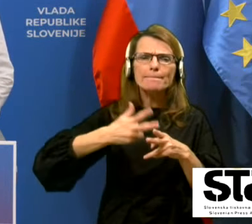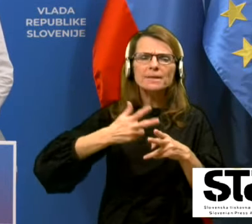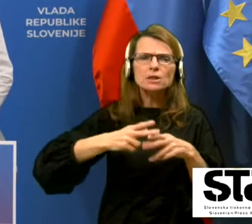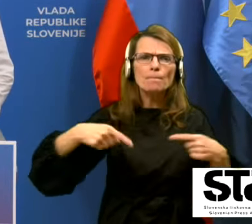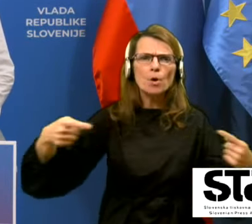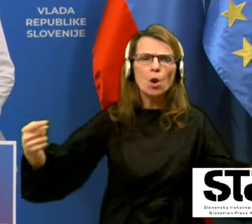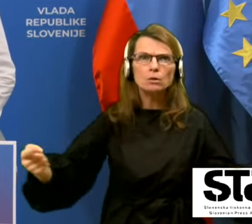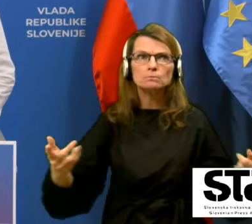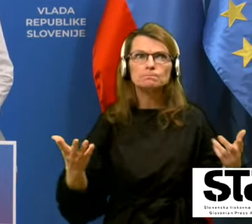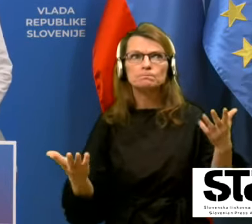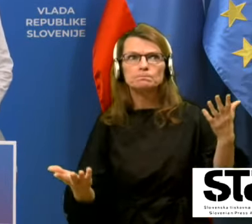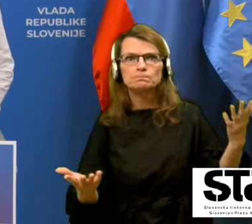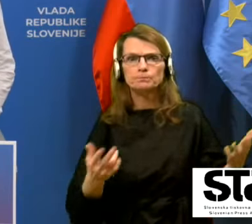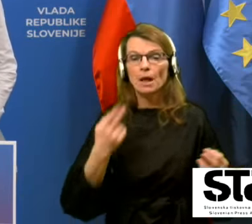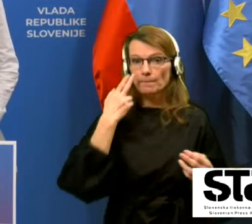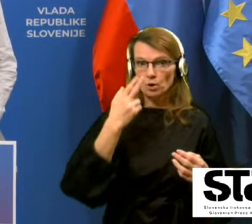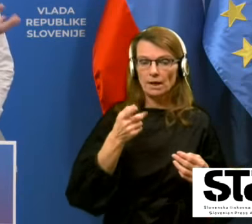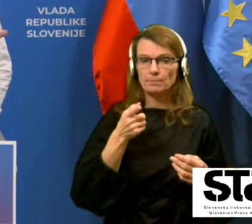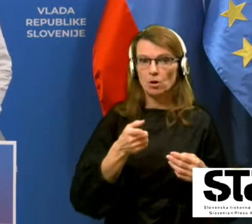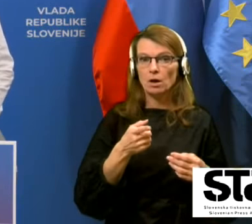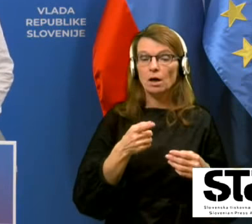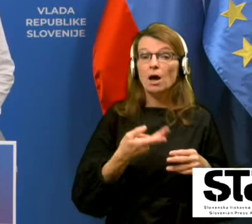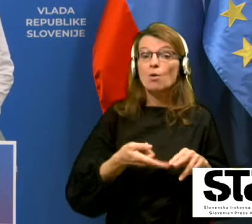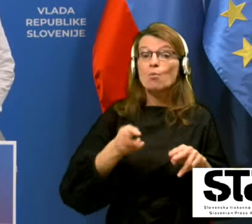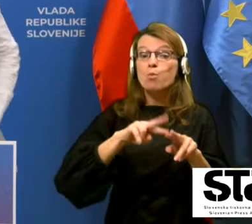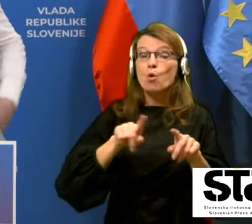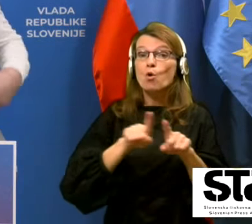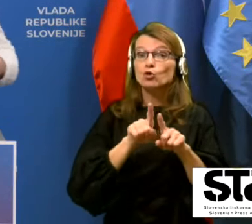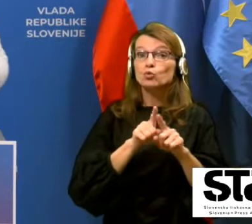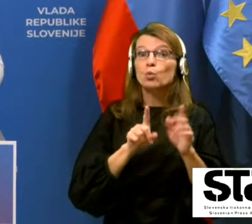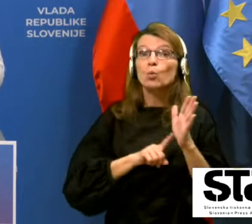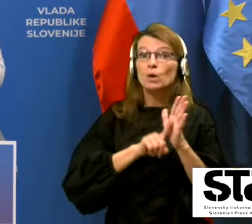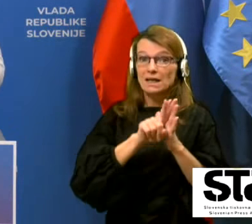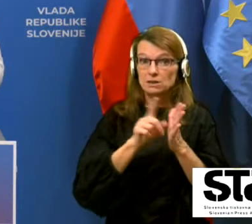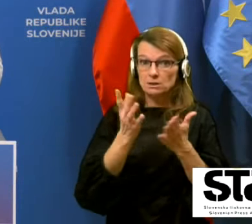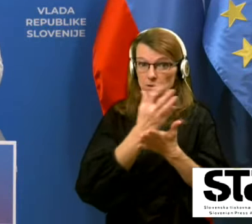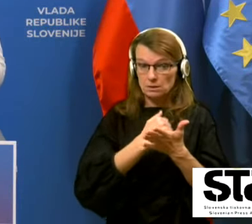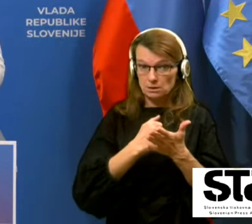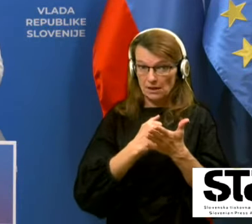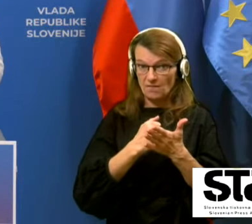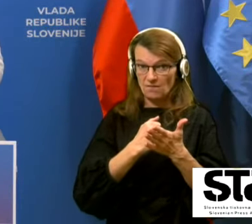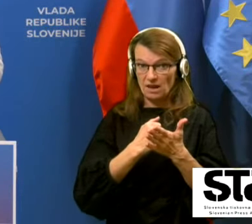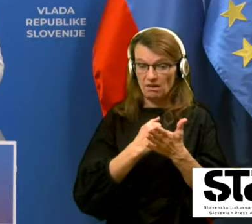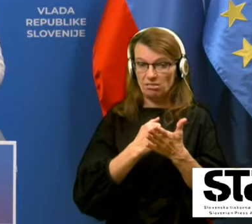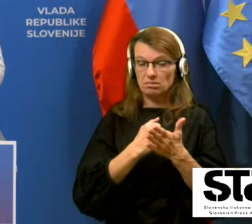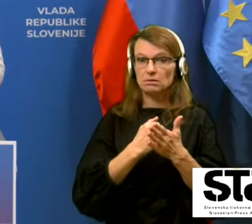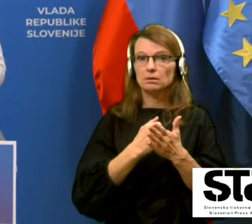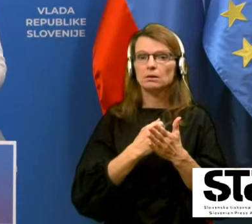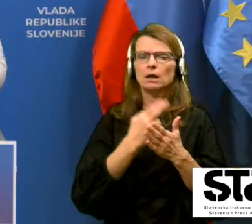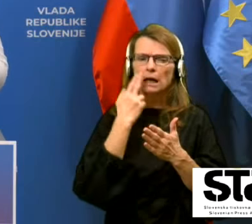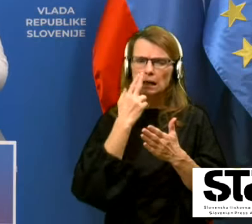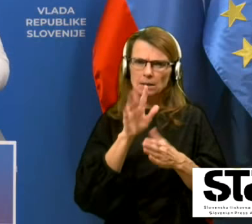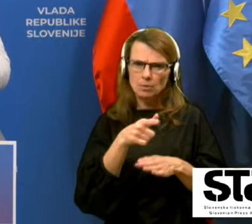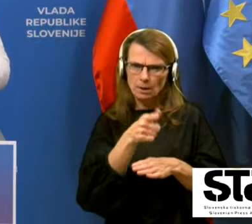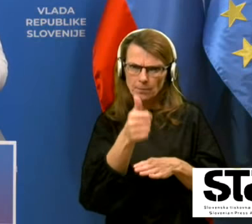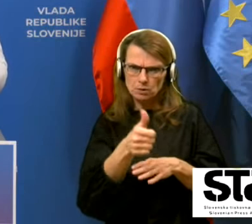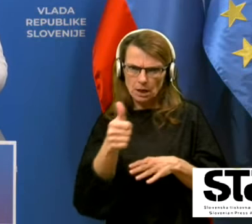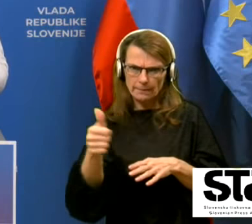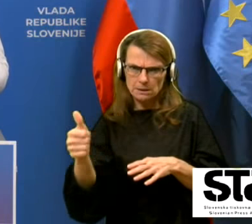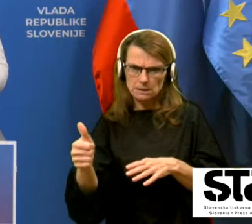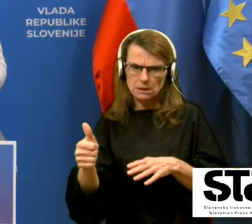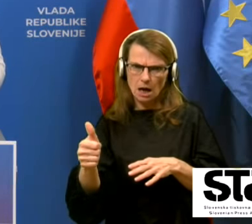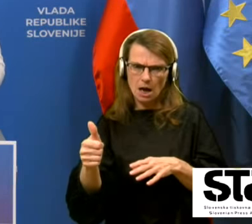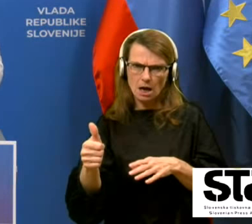učinek, gremo res bolj kot ta efekt na skupnost, je trenutno ta efekt bolj na posameznika, ki se cepi, da